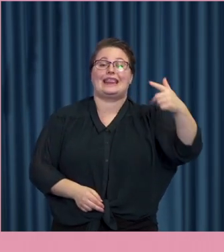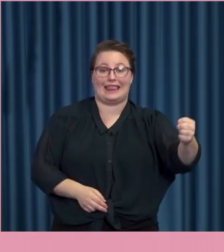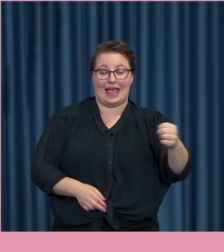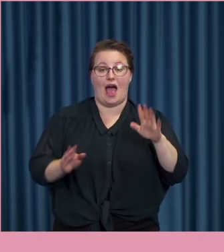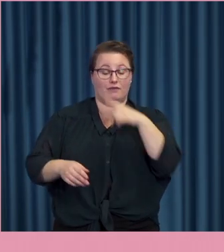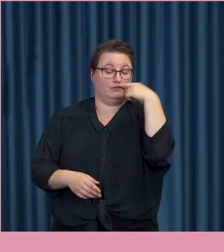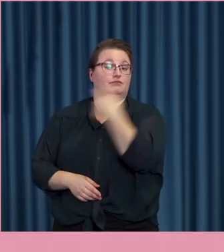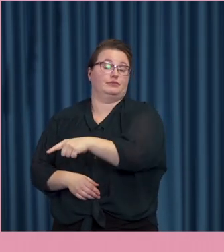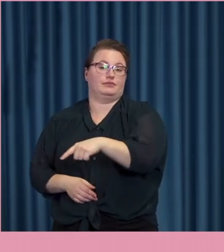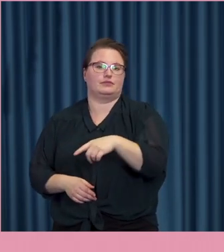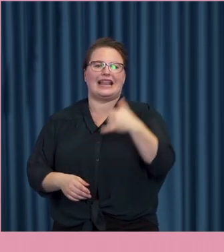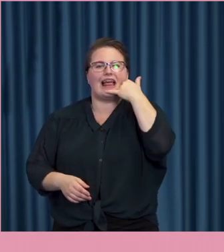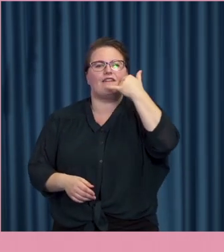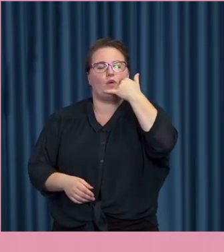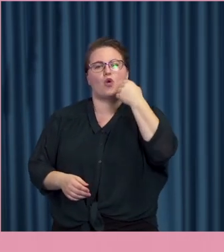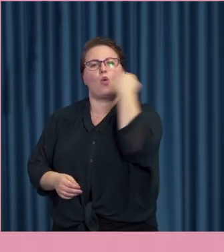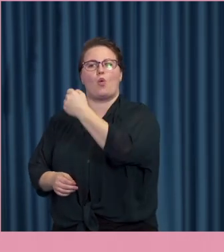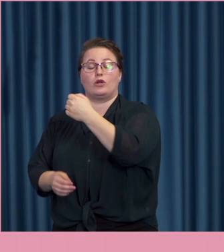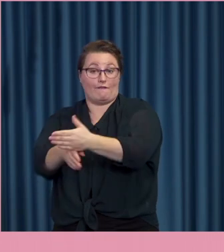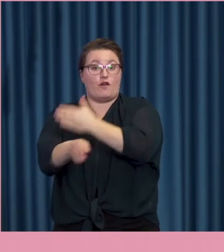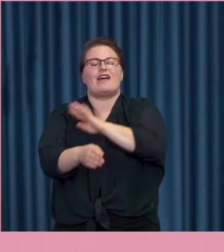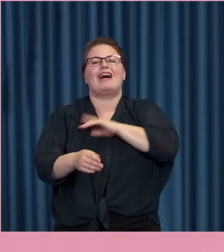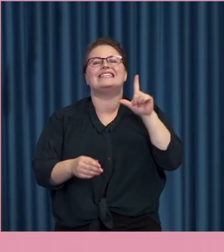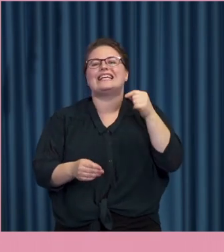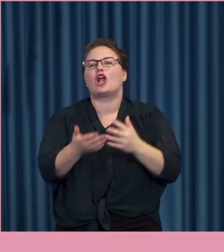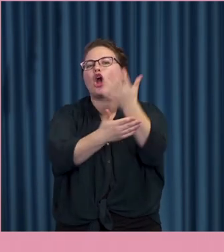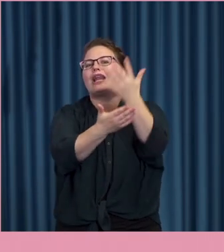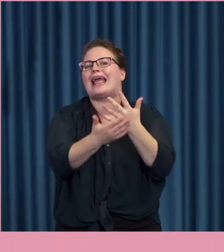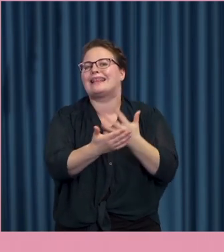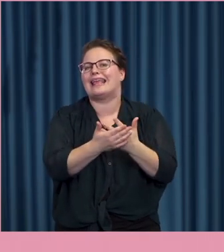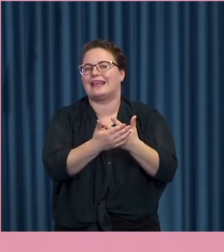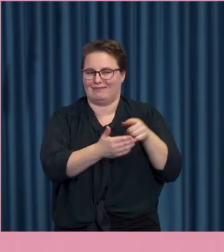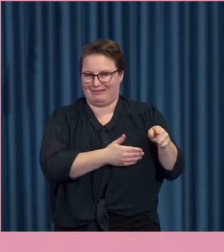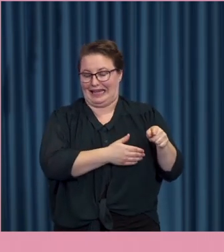kartläggning som var digital. Så det fanns en koppling till det digitala hela tiden.